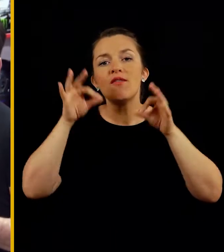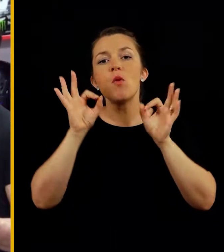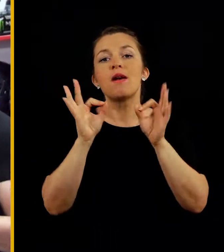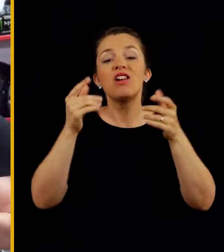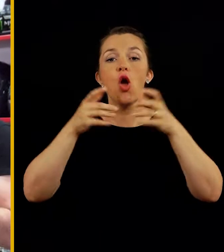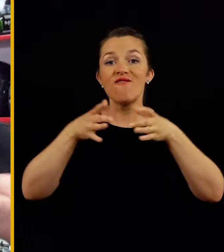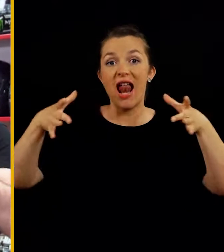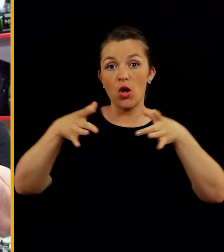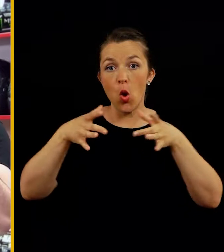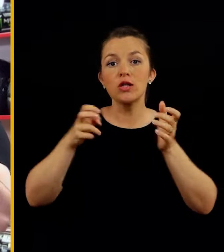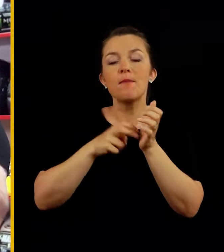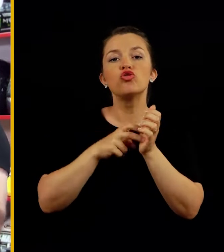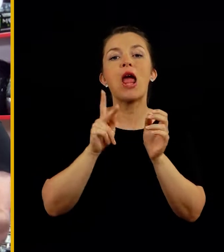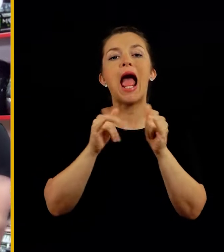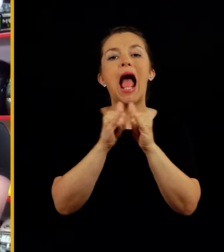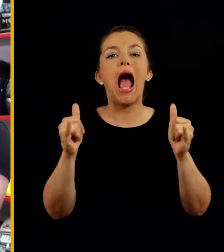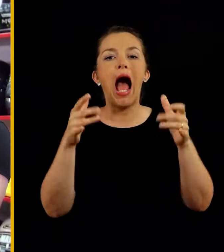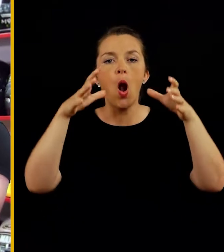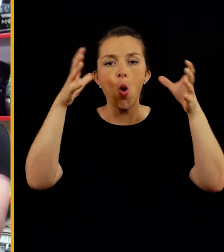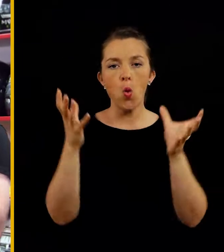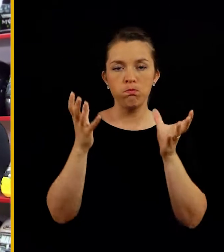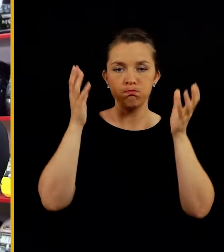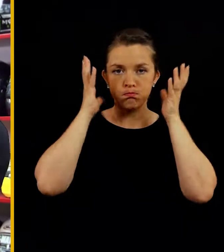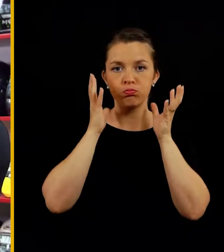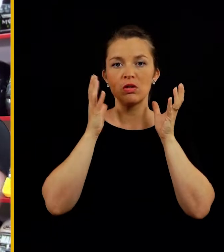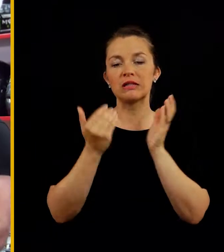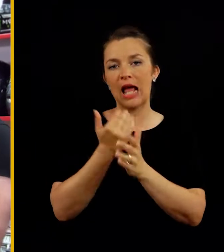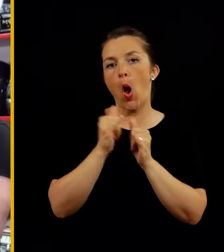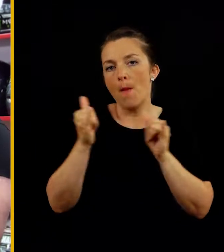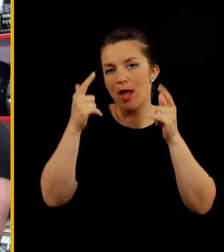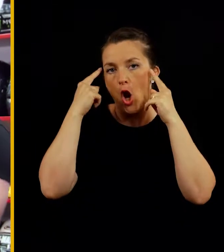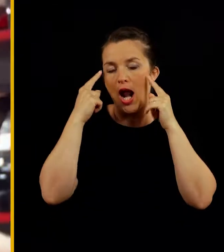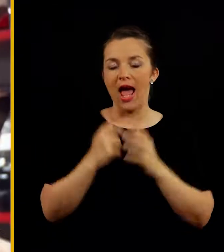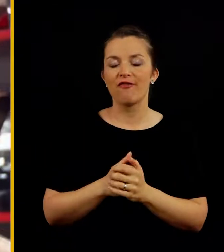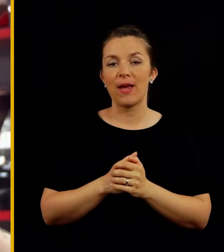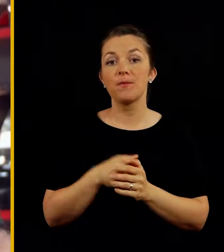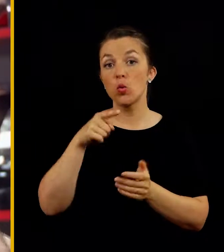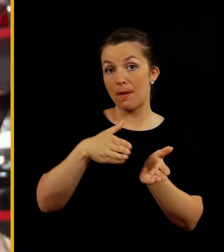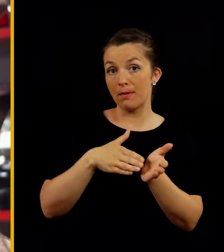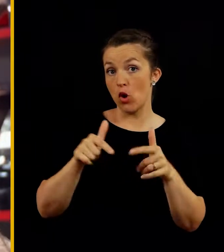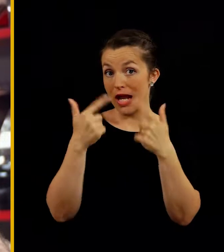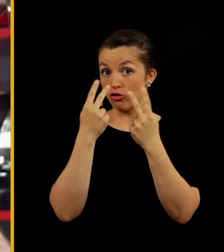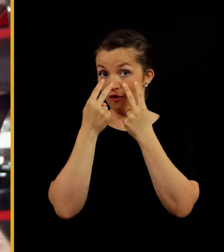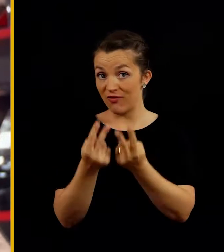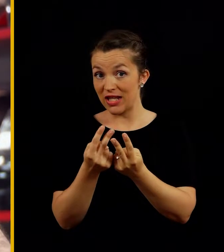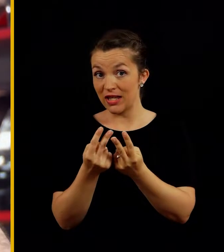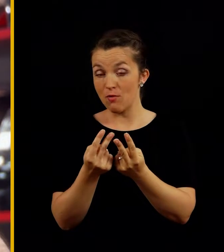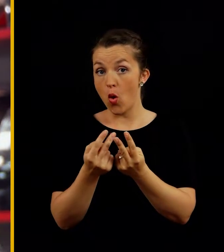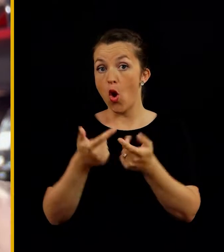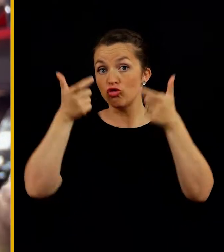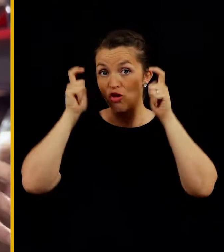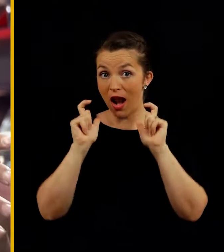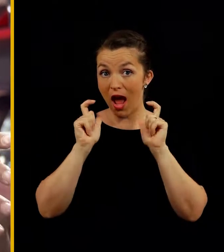ugotovimo pravilno velikost in pa še kalup čelade, ki ustreza njeni obliki glave. V tem primeru jasno vidimo,